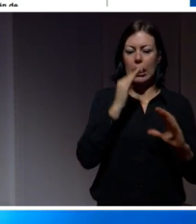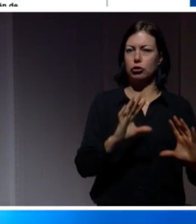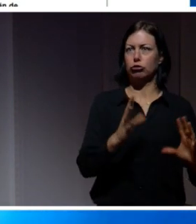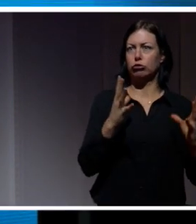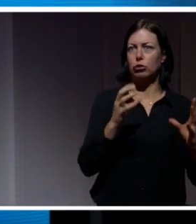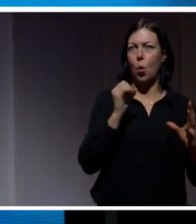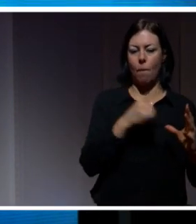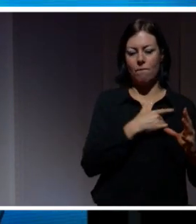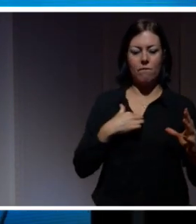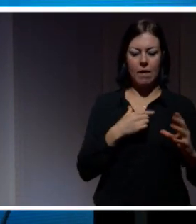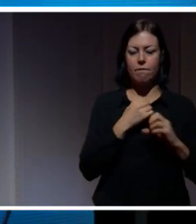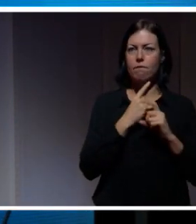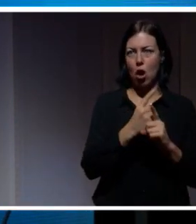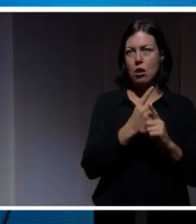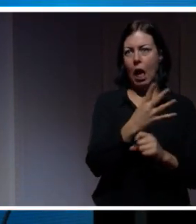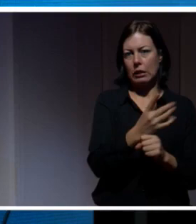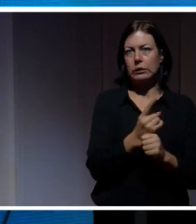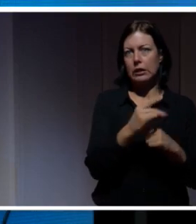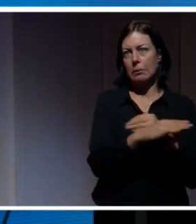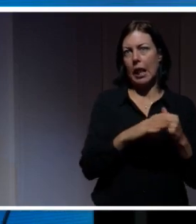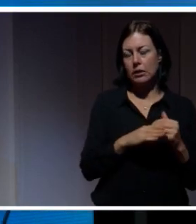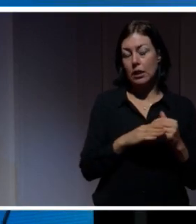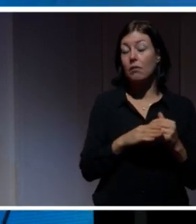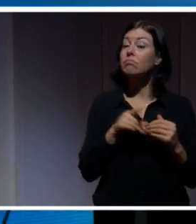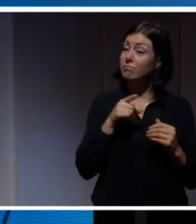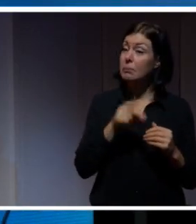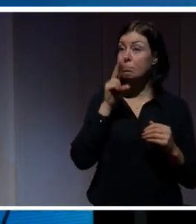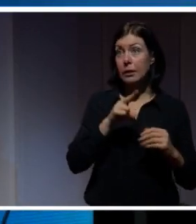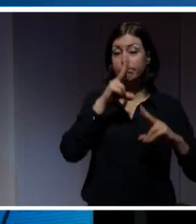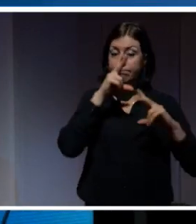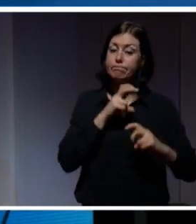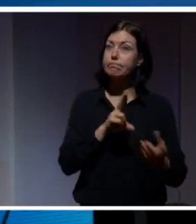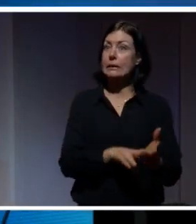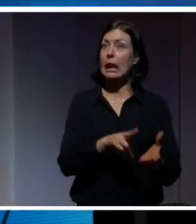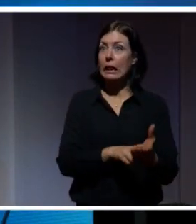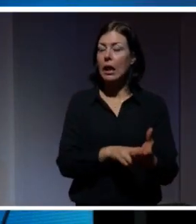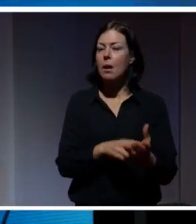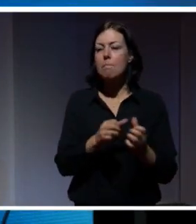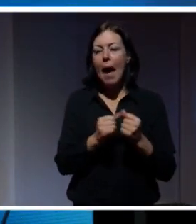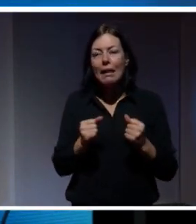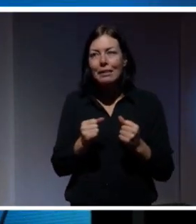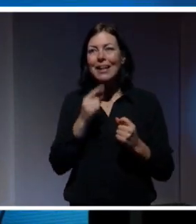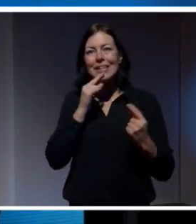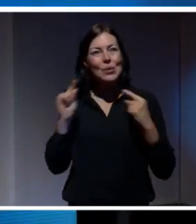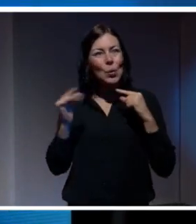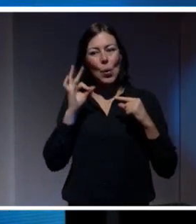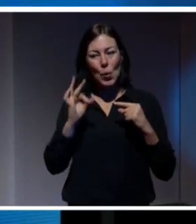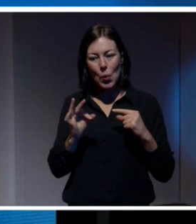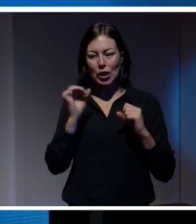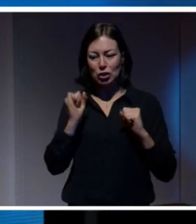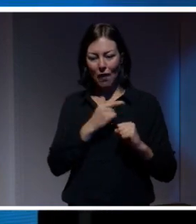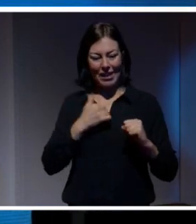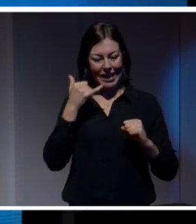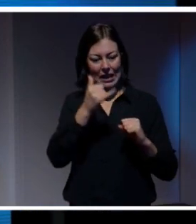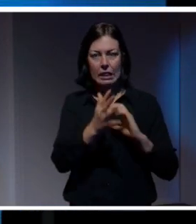en väl studerad sanning. Men diskussionen kring hur vi ska skapa övervakningssystem i